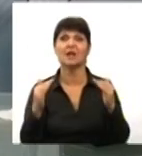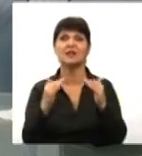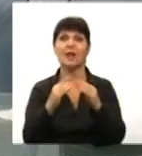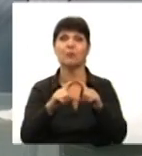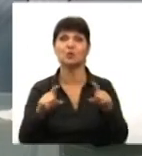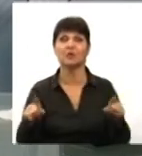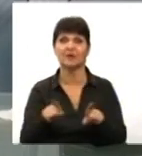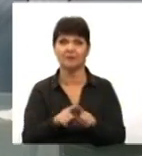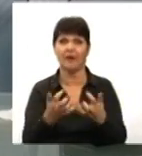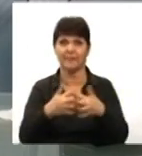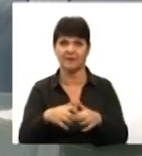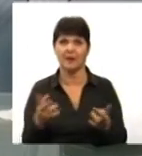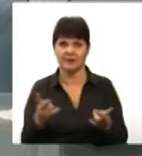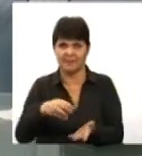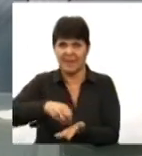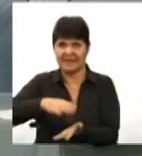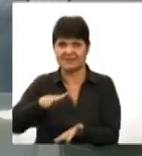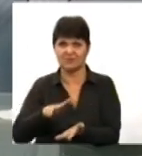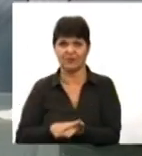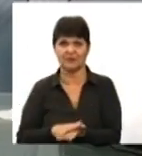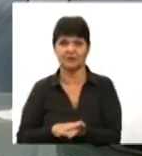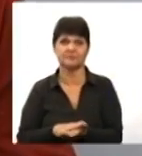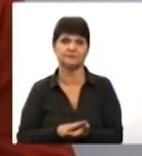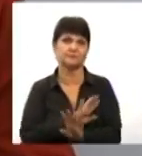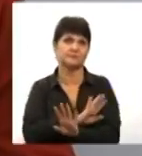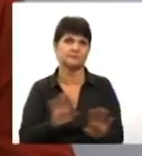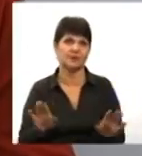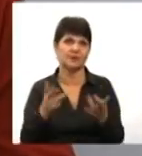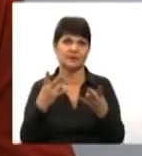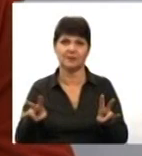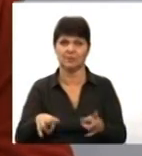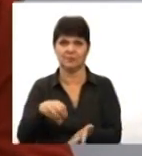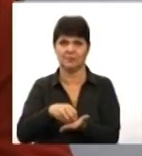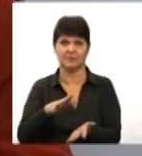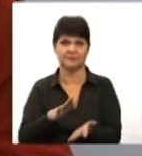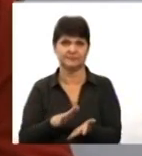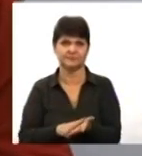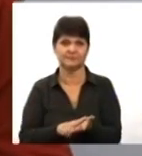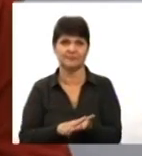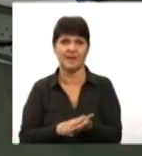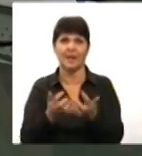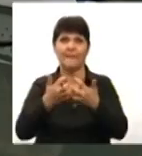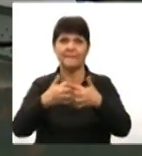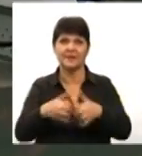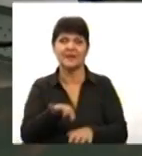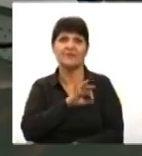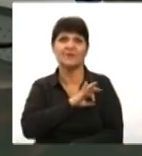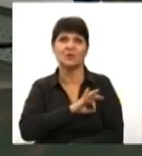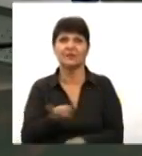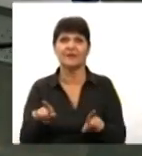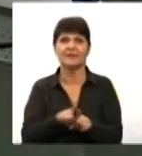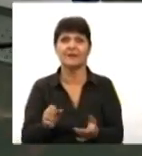такий пристрій, чи потрібно реєструвати його? Ні, він не потребує реєстрації, бо пристрій використовує такі стандарти